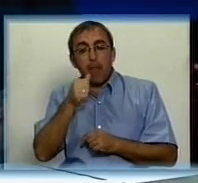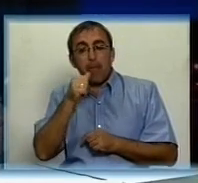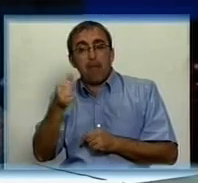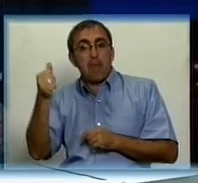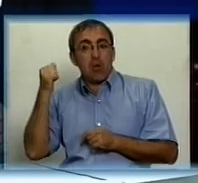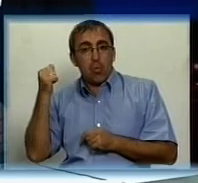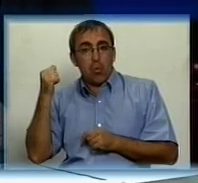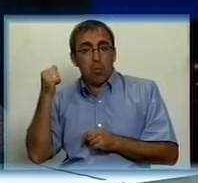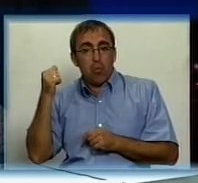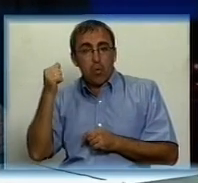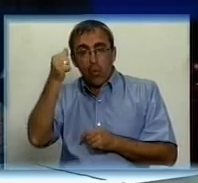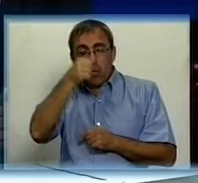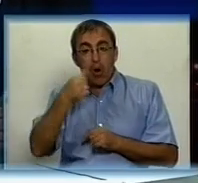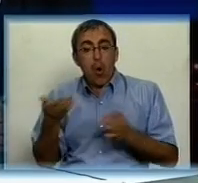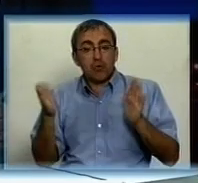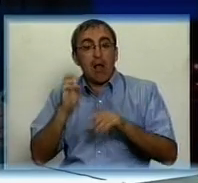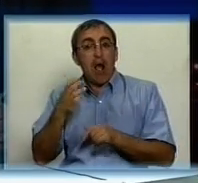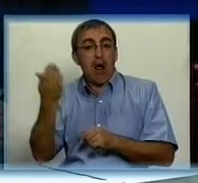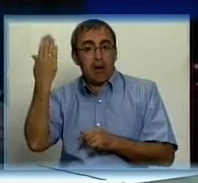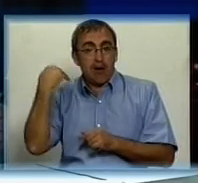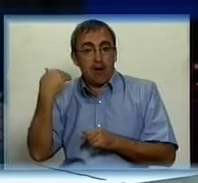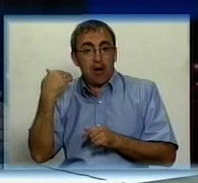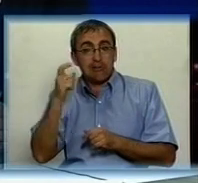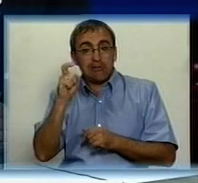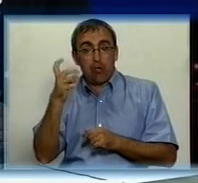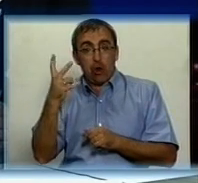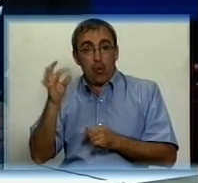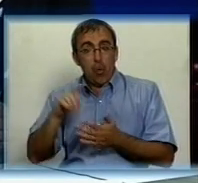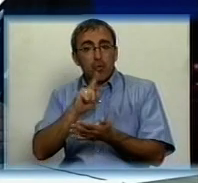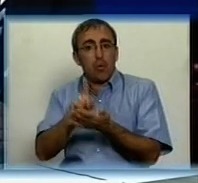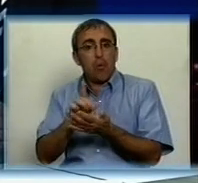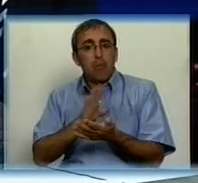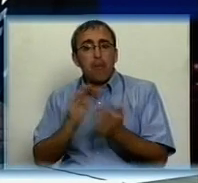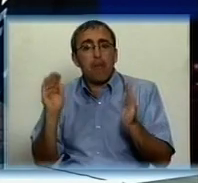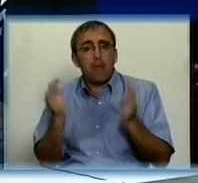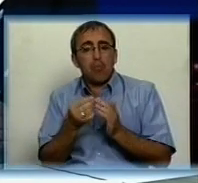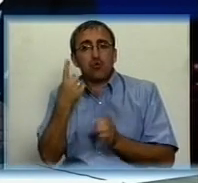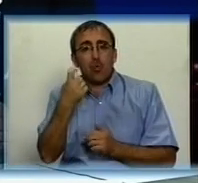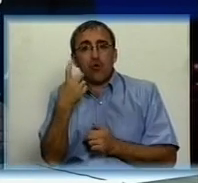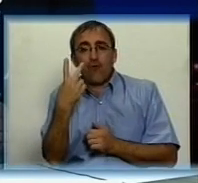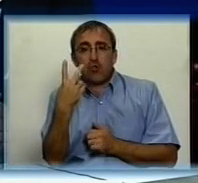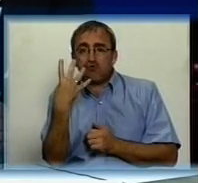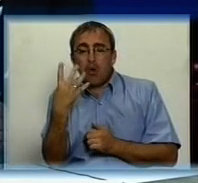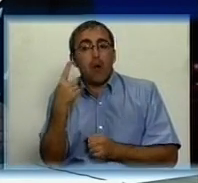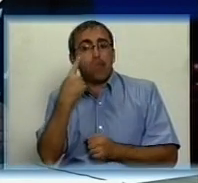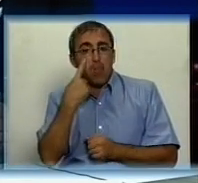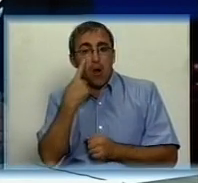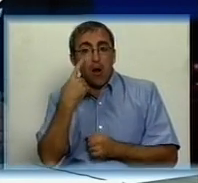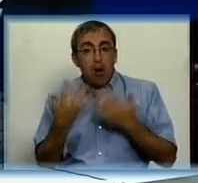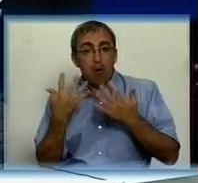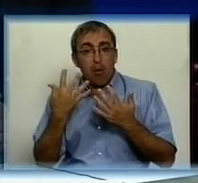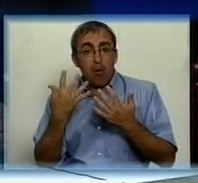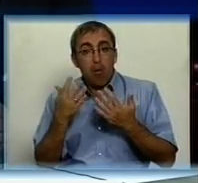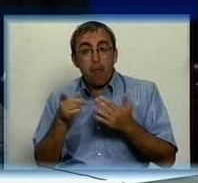залишається, раніше. Зовнішнє незалежне оцінювання повинно бути мінімум 124 бали. Але якщо йдеш по